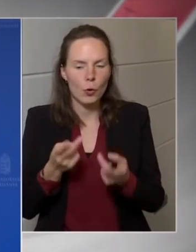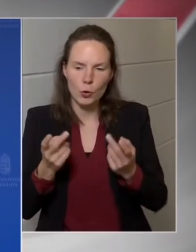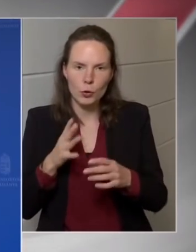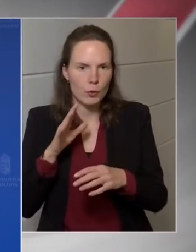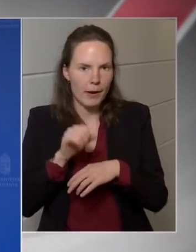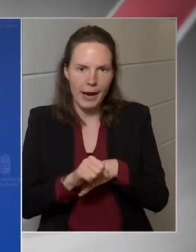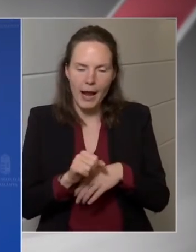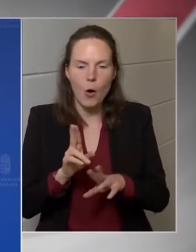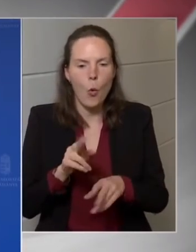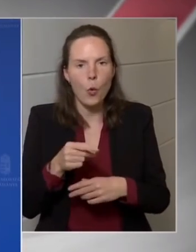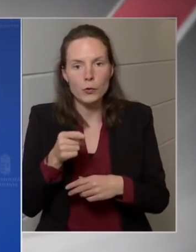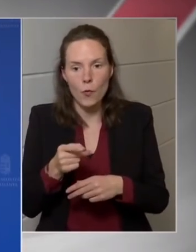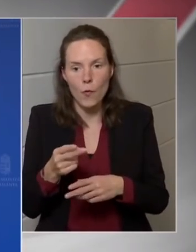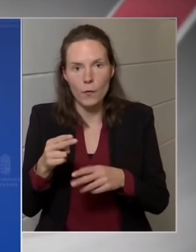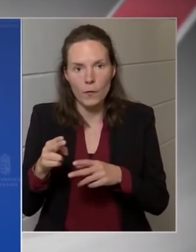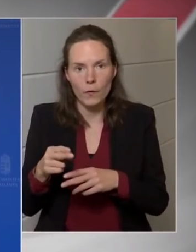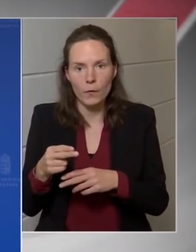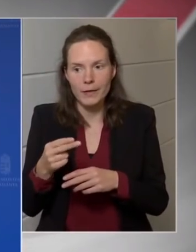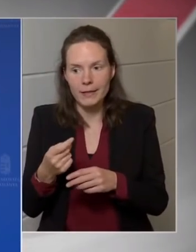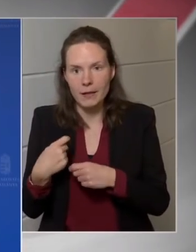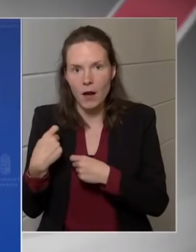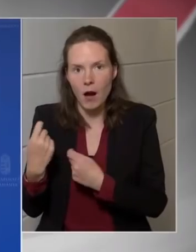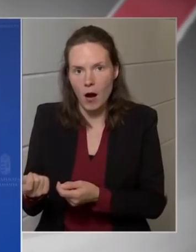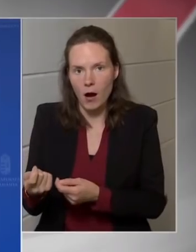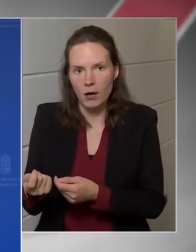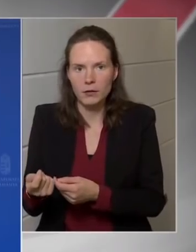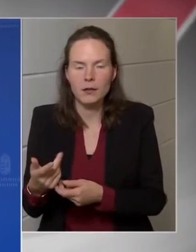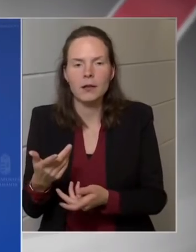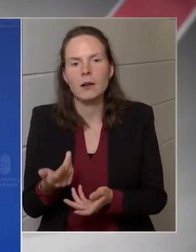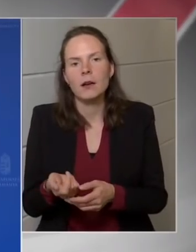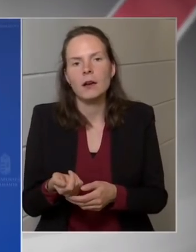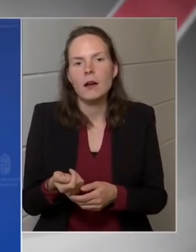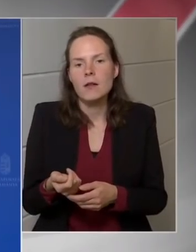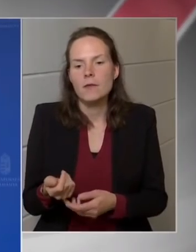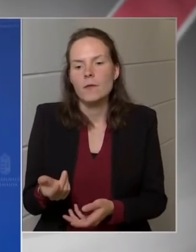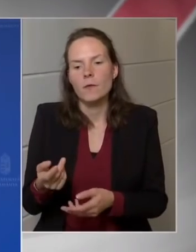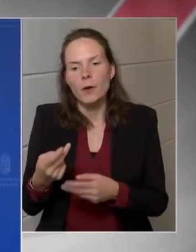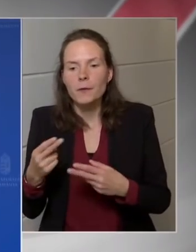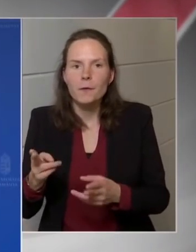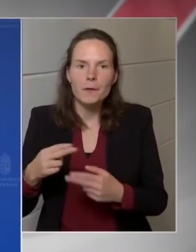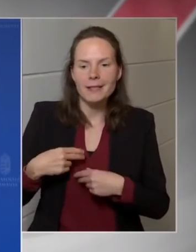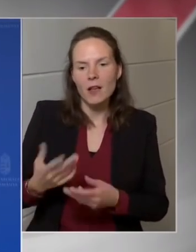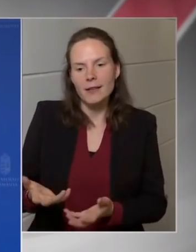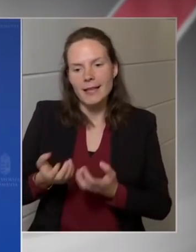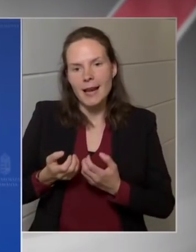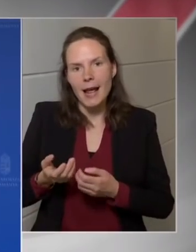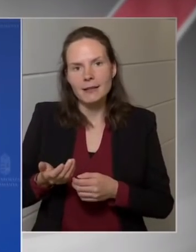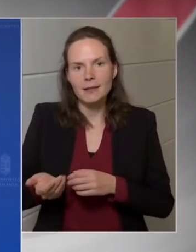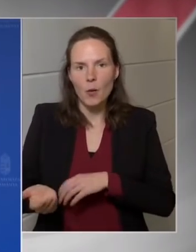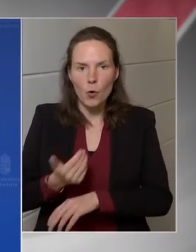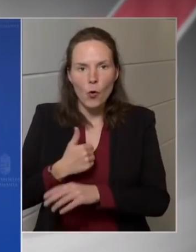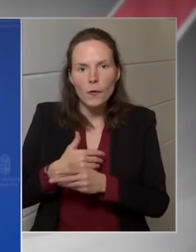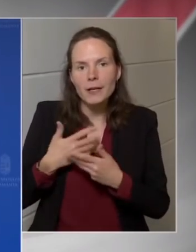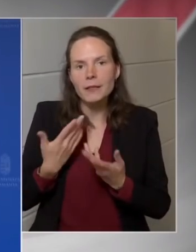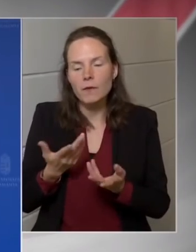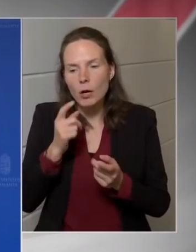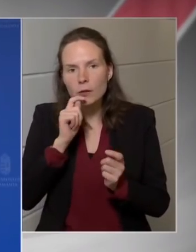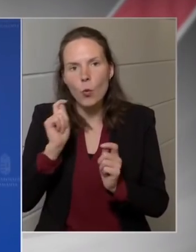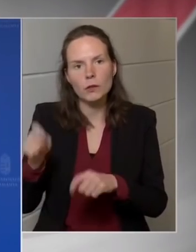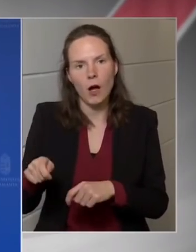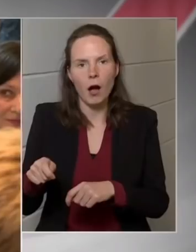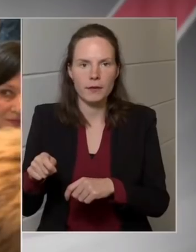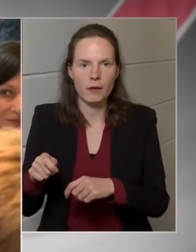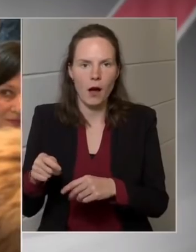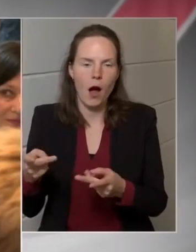adott esetben ő visszatornázta a profitját, és visszatornázta az extra profitját, vagy ott hagyta, ahol hagynia kellett.